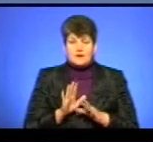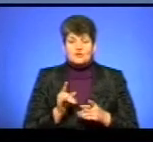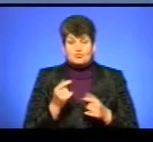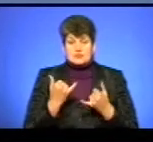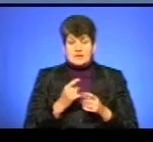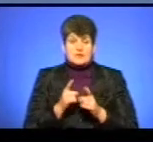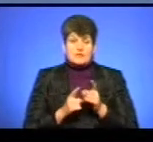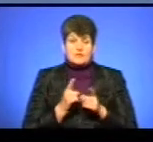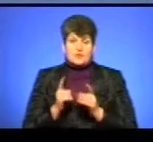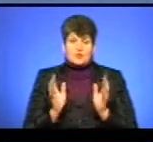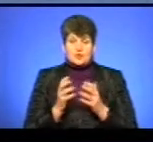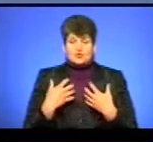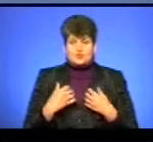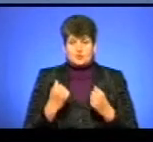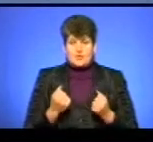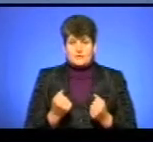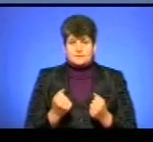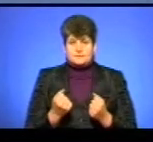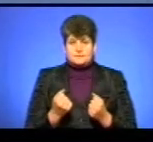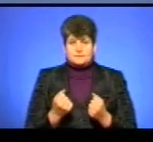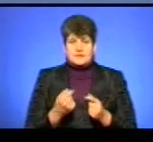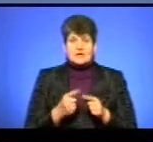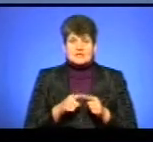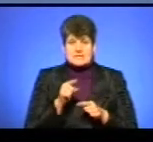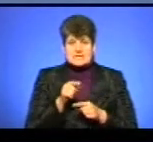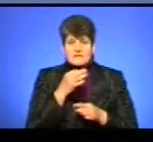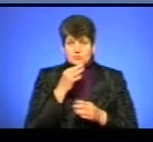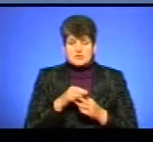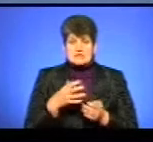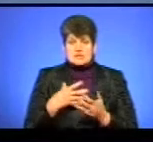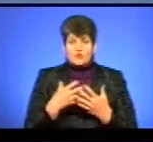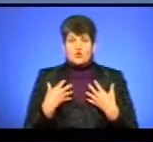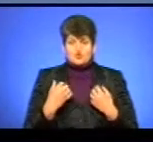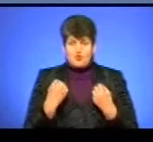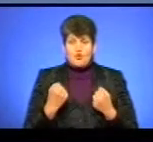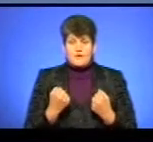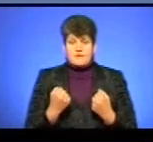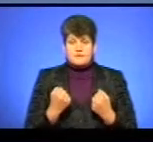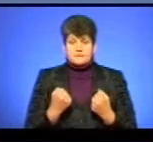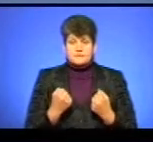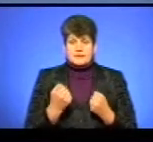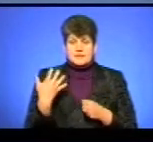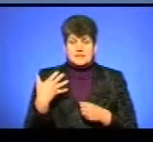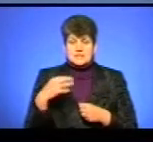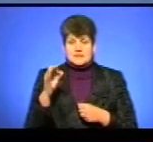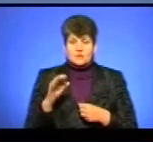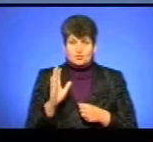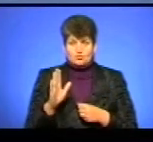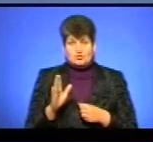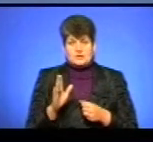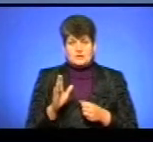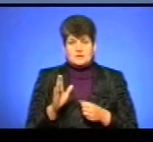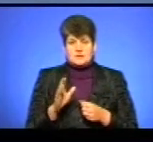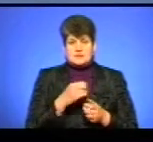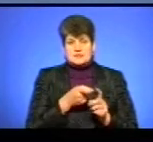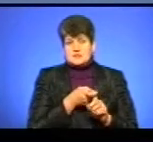реформування охорони здоров'я, повірте, оця відповідальність за своє здоров'я, в першу чергу, майже на 50% буде лежати на самому